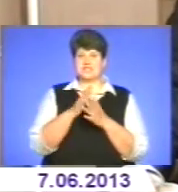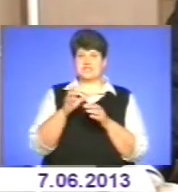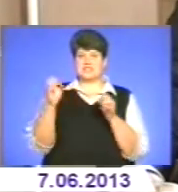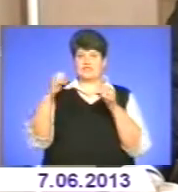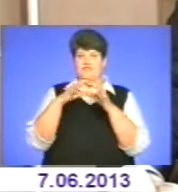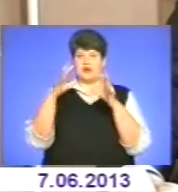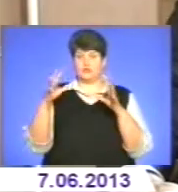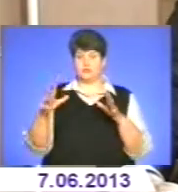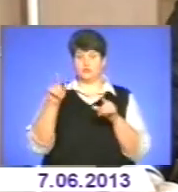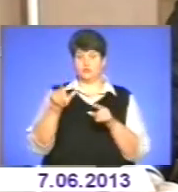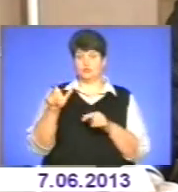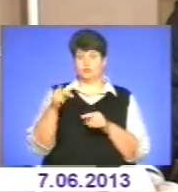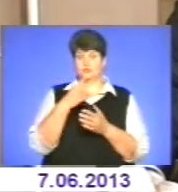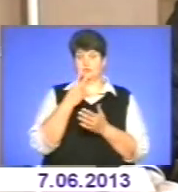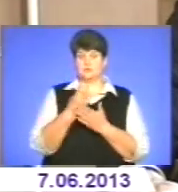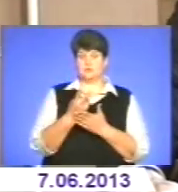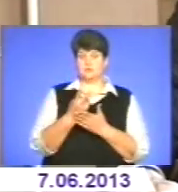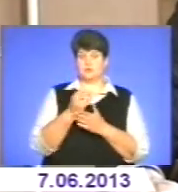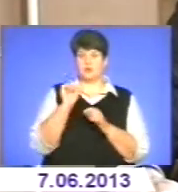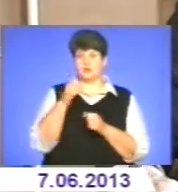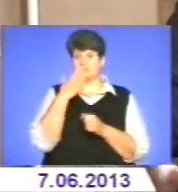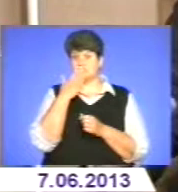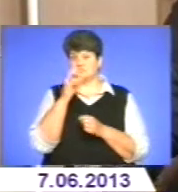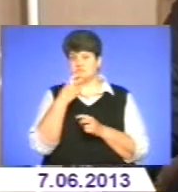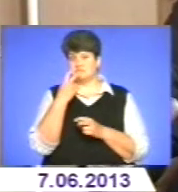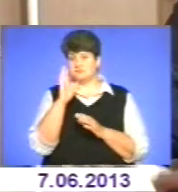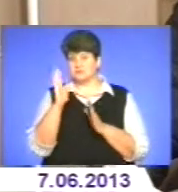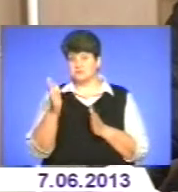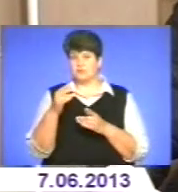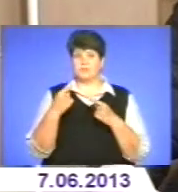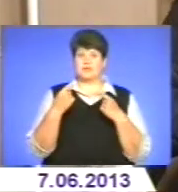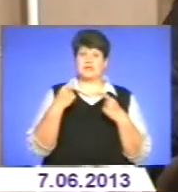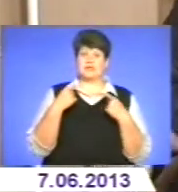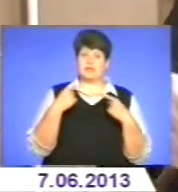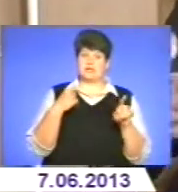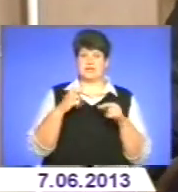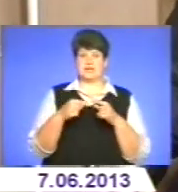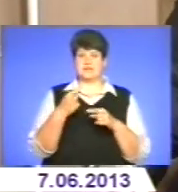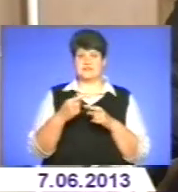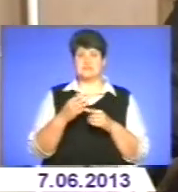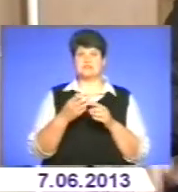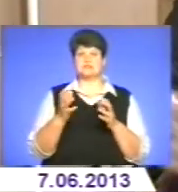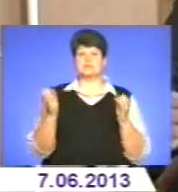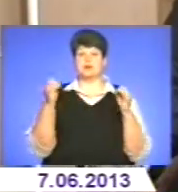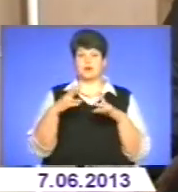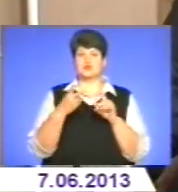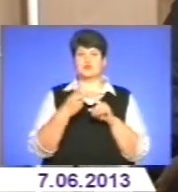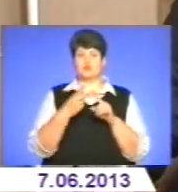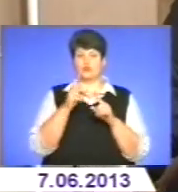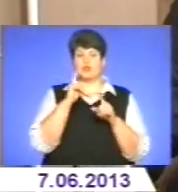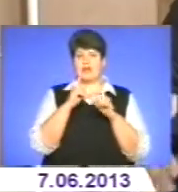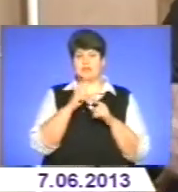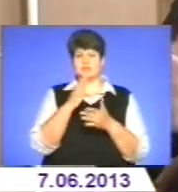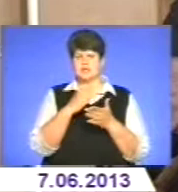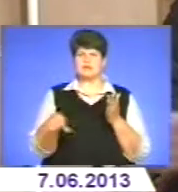громада подивилася, може це буде якось не так пахнути, або якісь там інші мати наслідки. Вони збираються другий раз і скасовують то